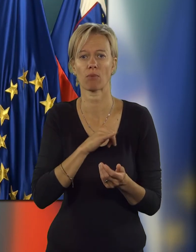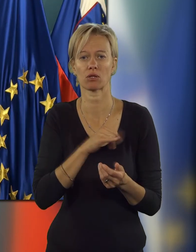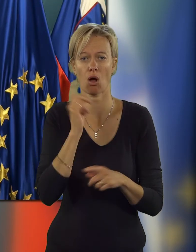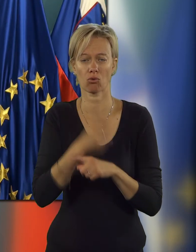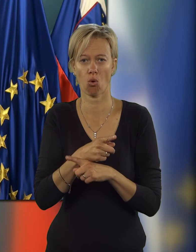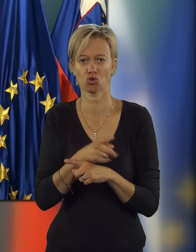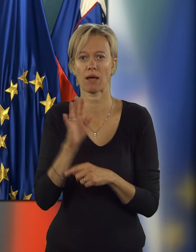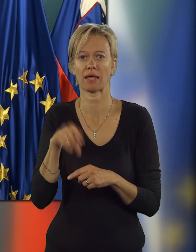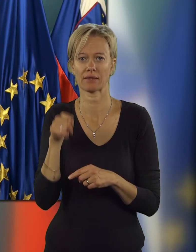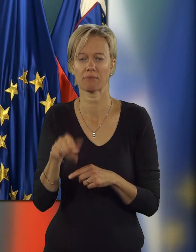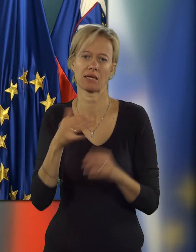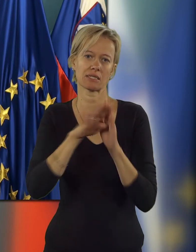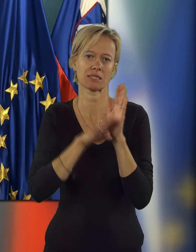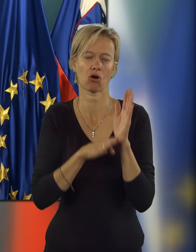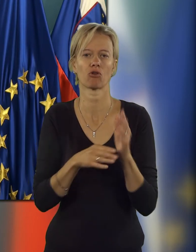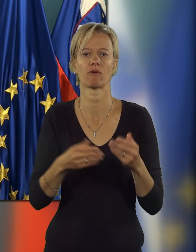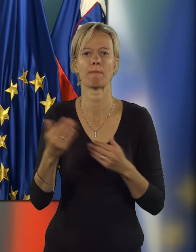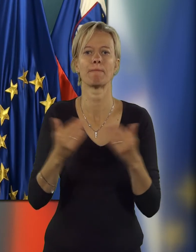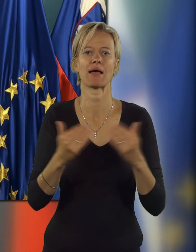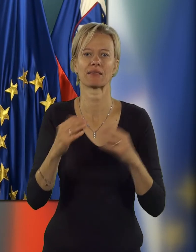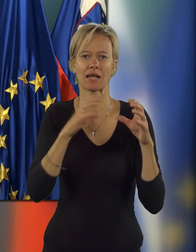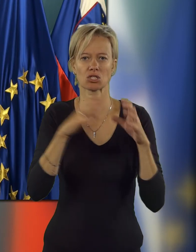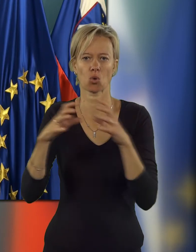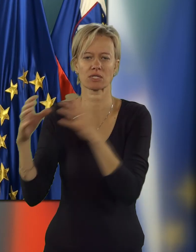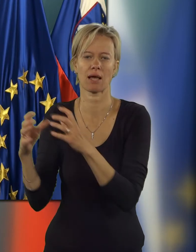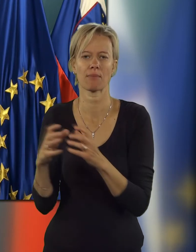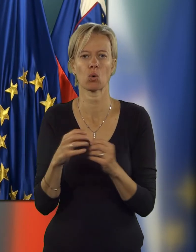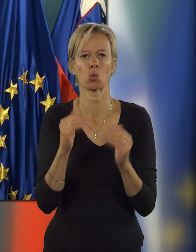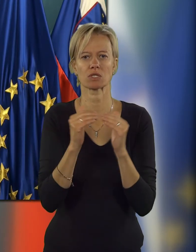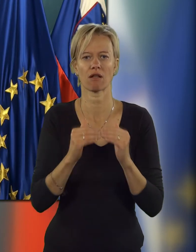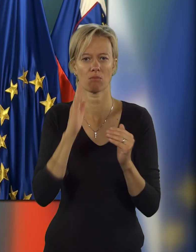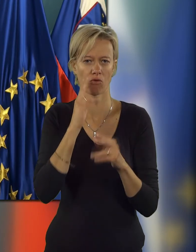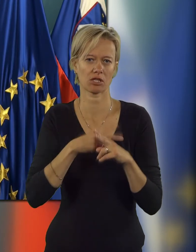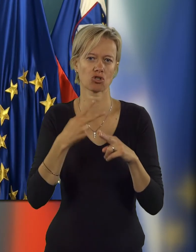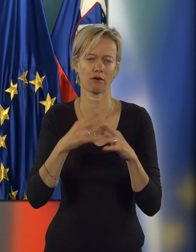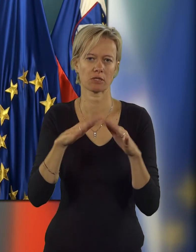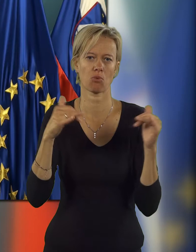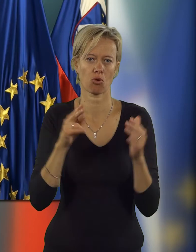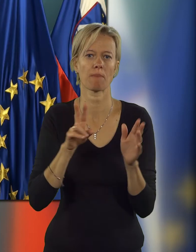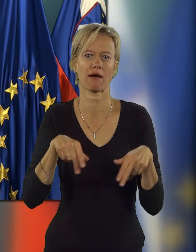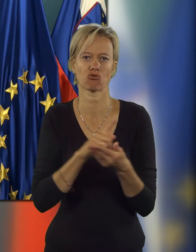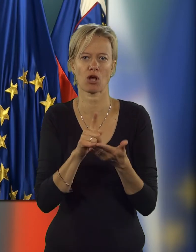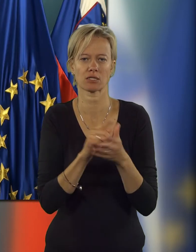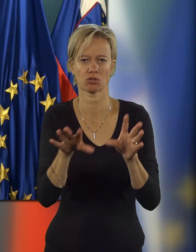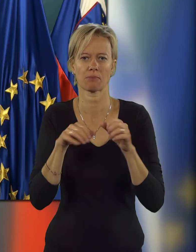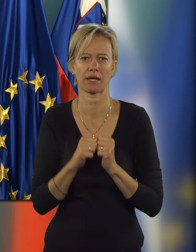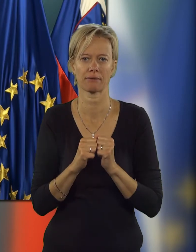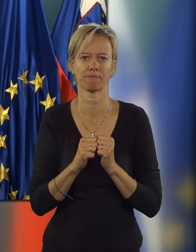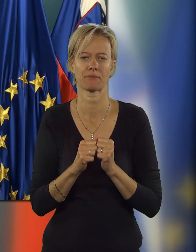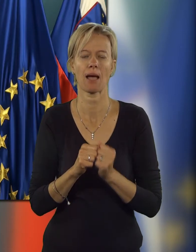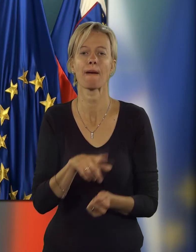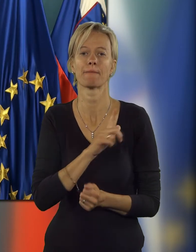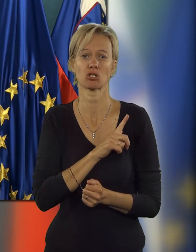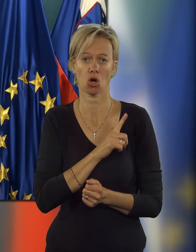informativna odločba na tem, je pa zdaj zakon v medresorskem usklajevanju in bo pač v državnem zboru pravočasno sprejet.